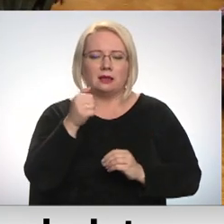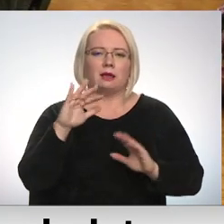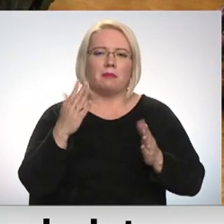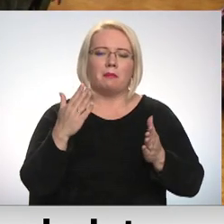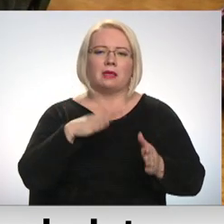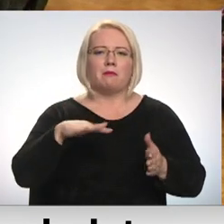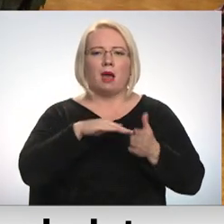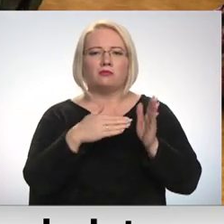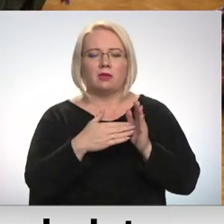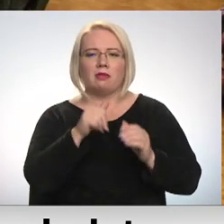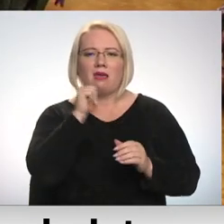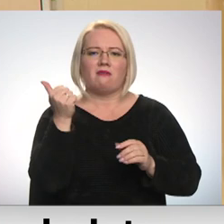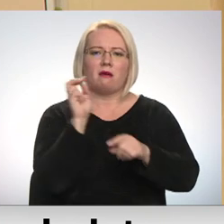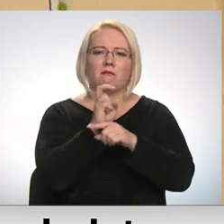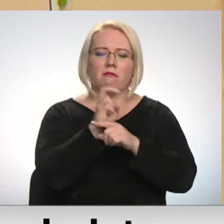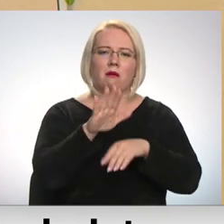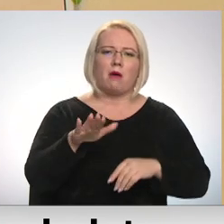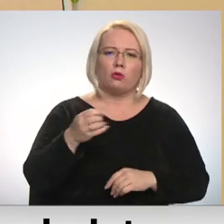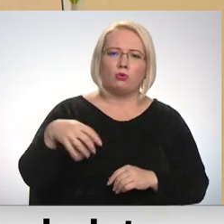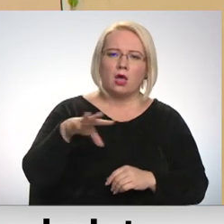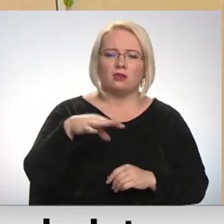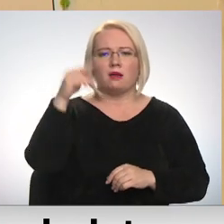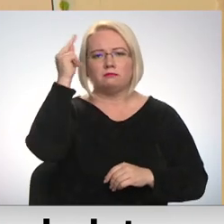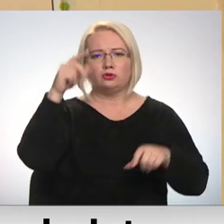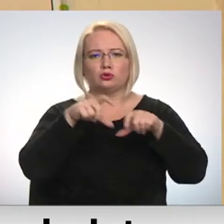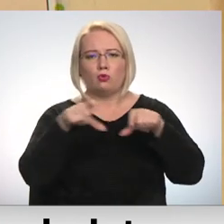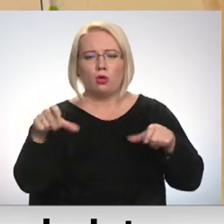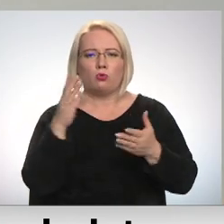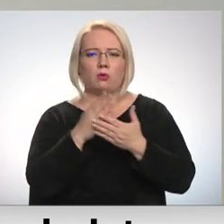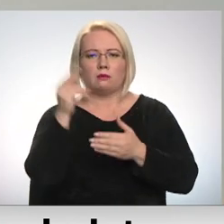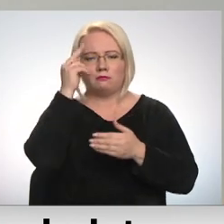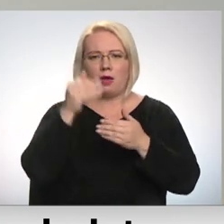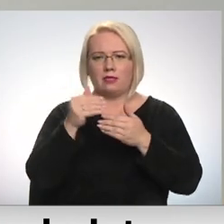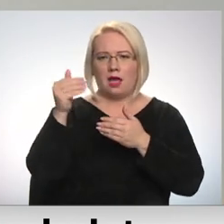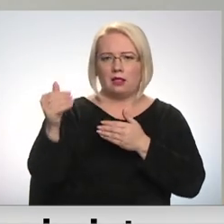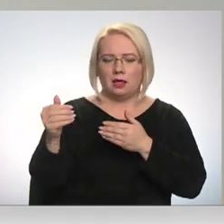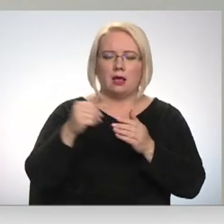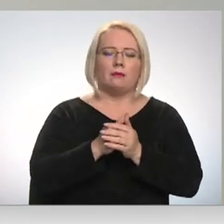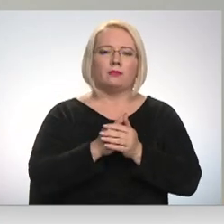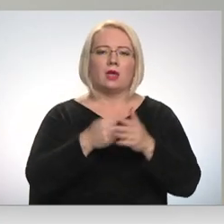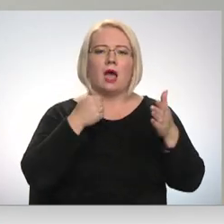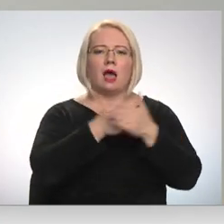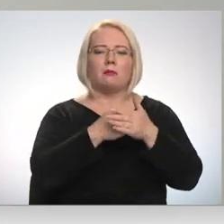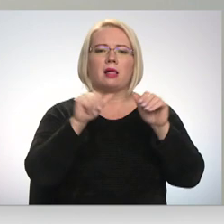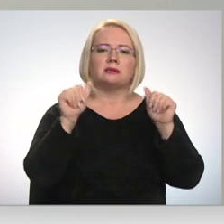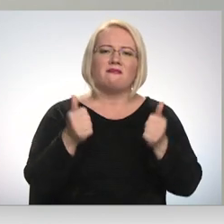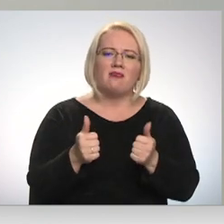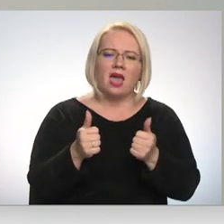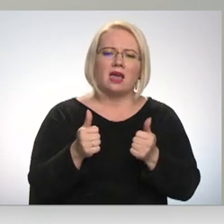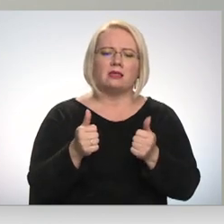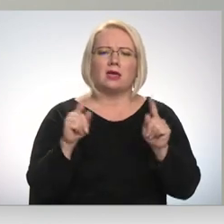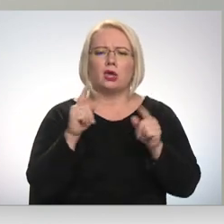bērns nedrīkst apmeklēt bērnu dārzu vai mācības skolā notiekā tālināt. Atbalsta mehānismi ir ļoti svarīgi gan